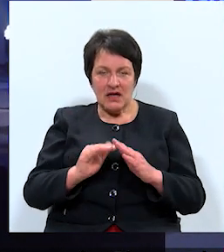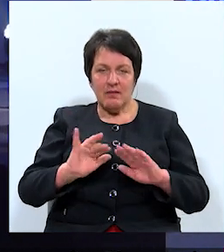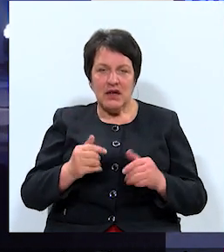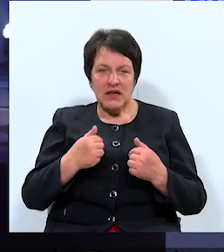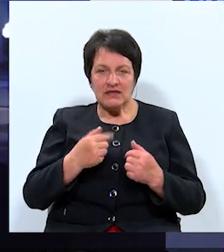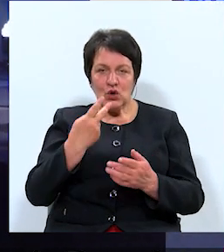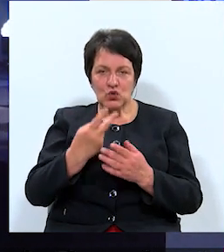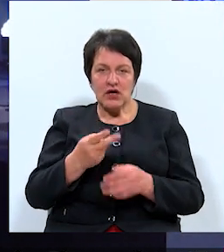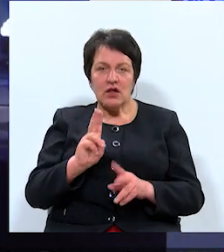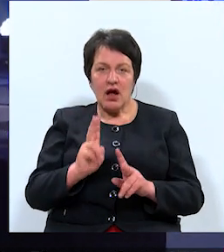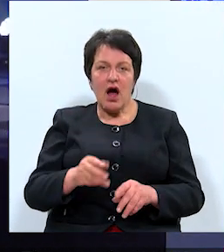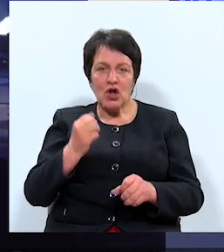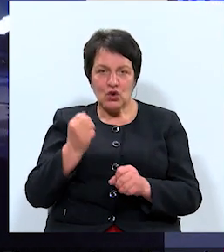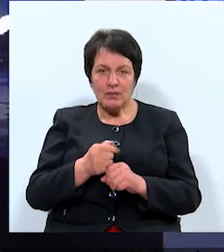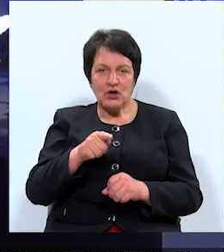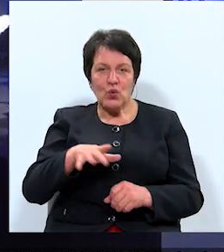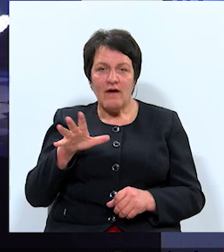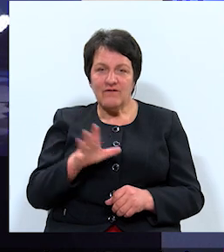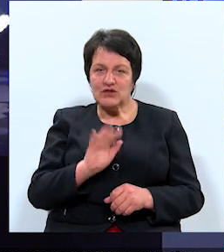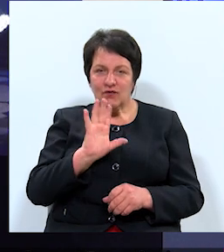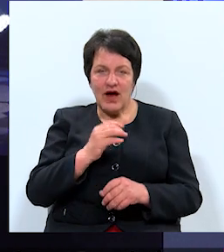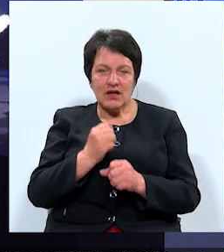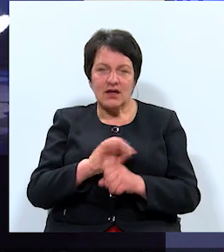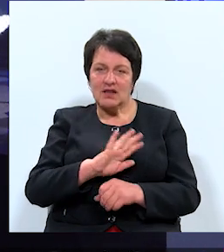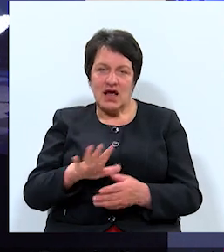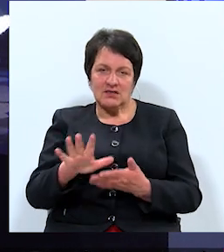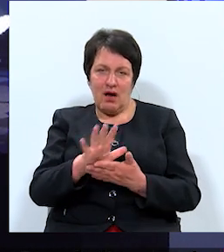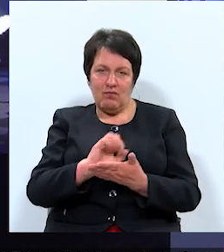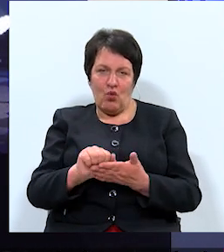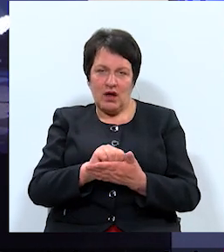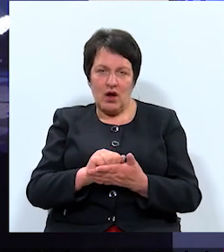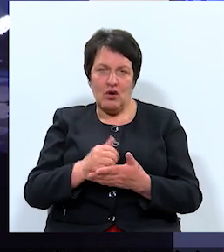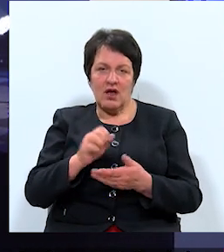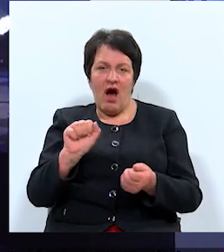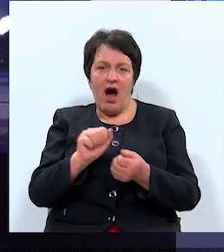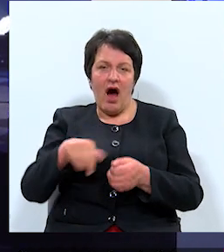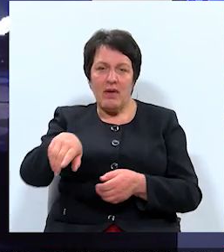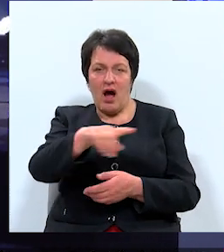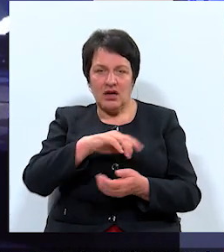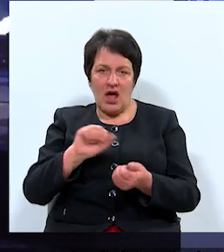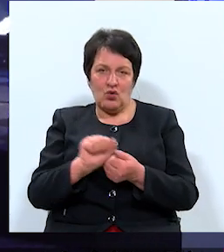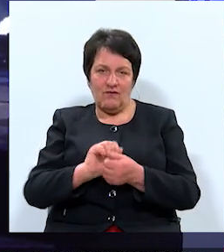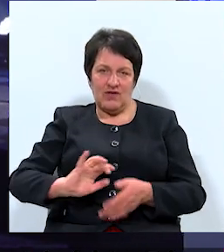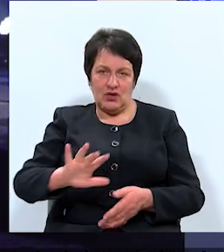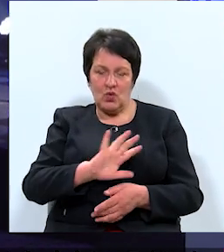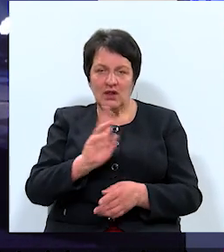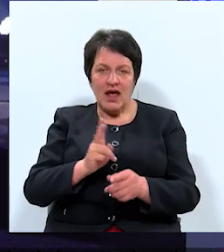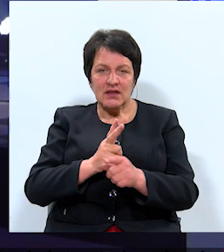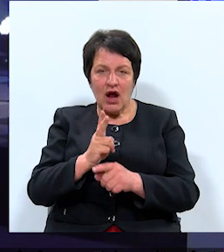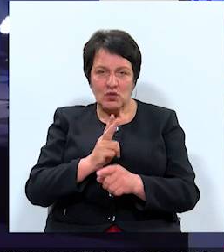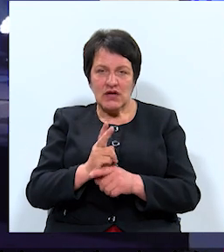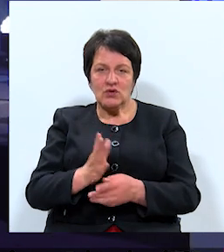uzskatu, ka tomēr to visu var darīt, nesabojājot apkārtējo vidi, netraucējot